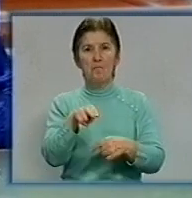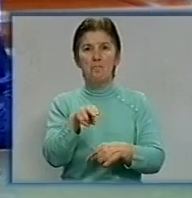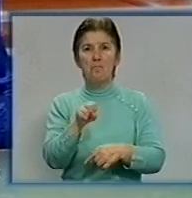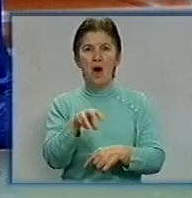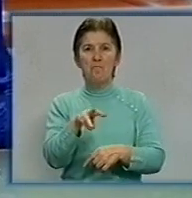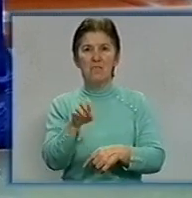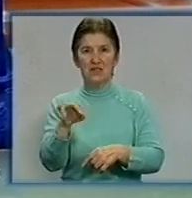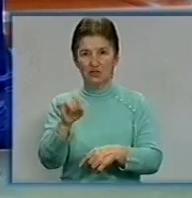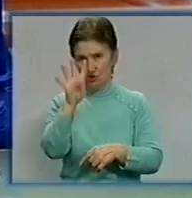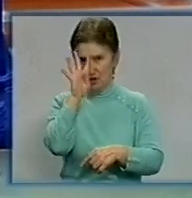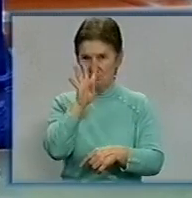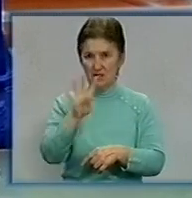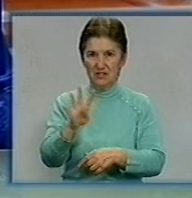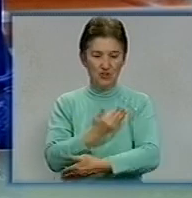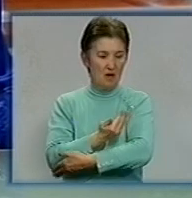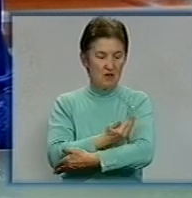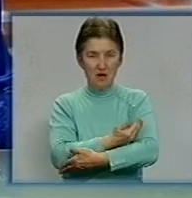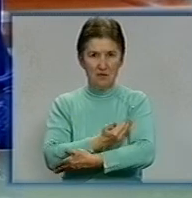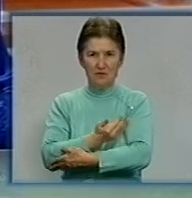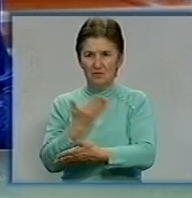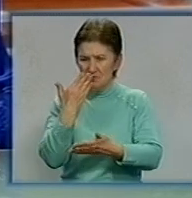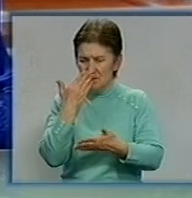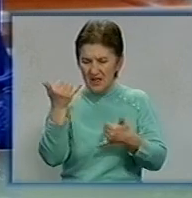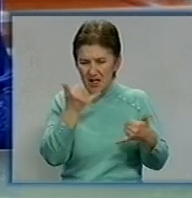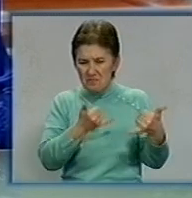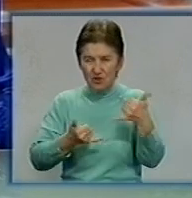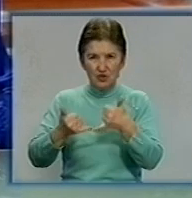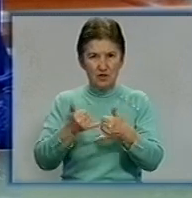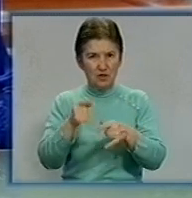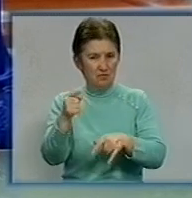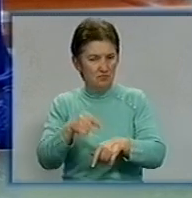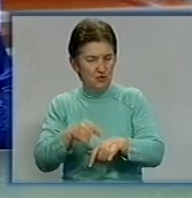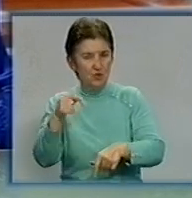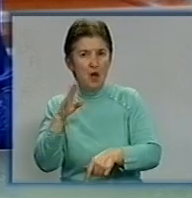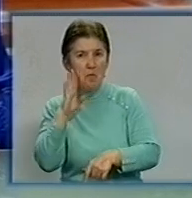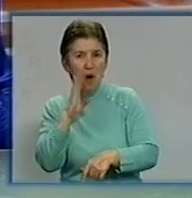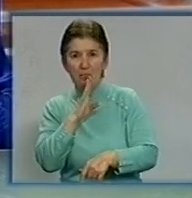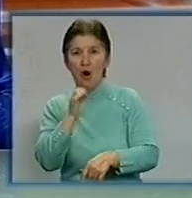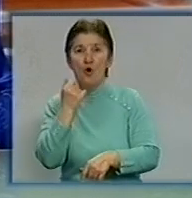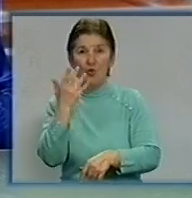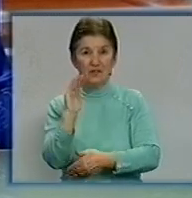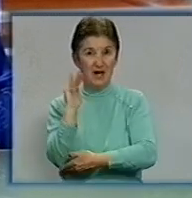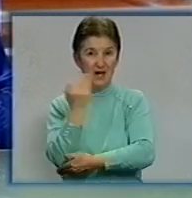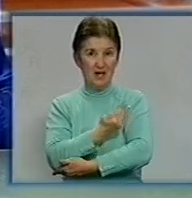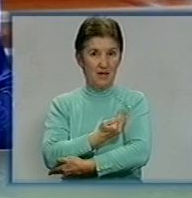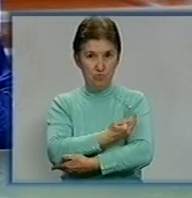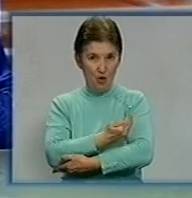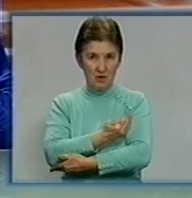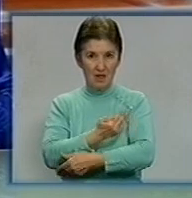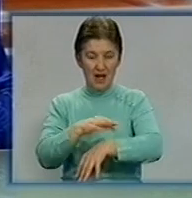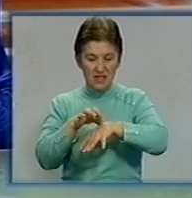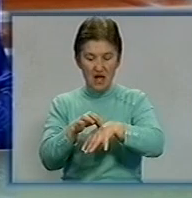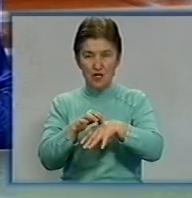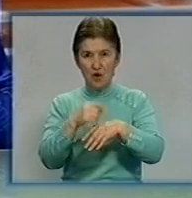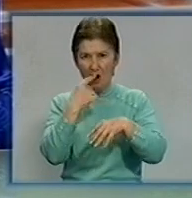чотиримісячна немовля. Різкий хімічний запах нових підгузків мати відчула лише тоді, коли тіло дитини вкрилося червоними плямами і піднялась